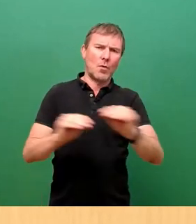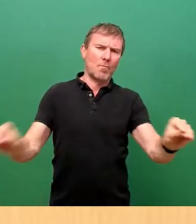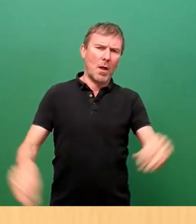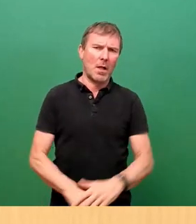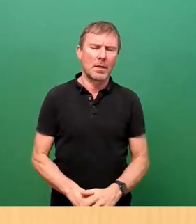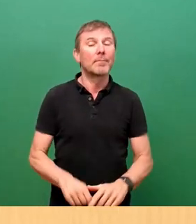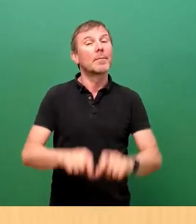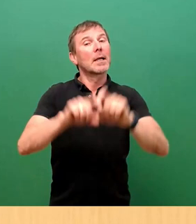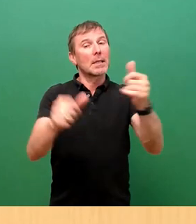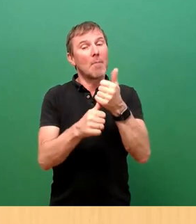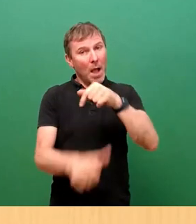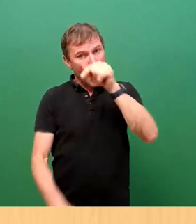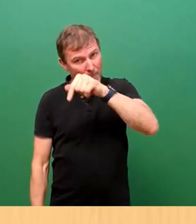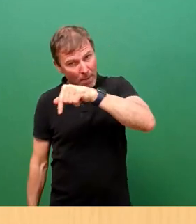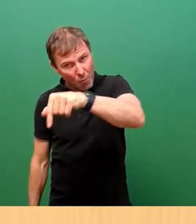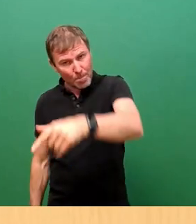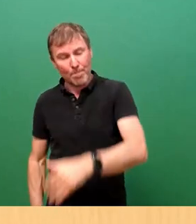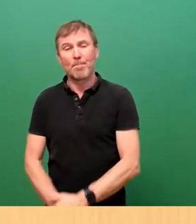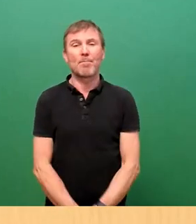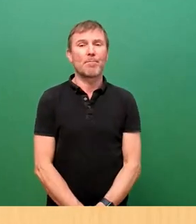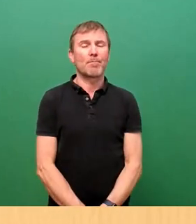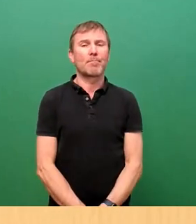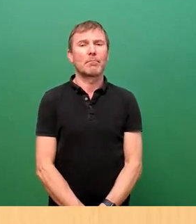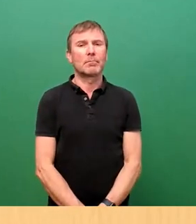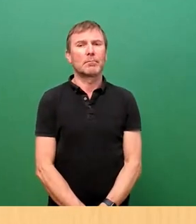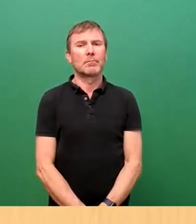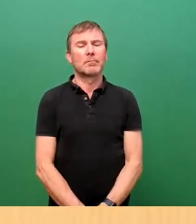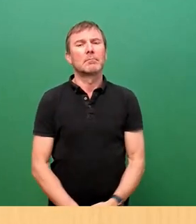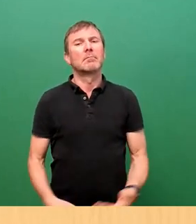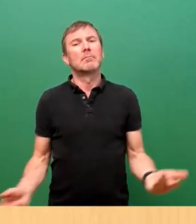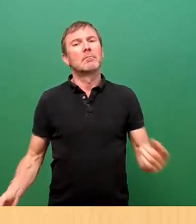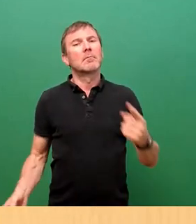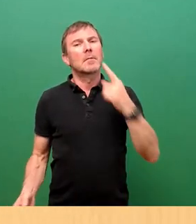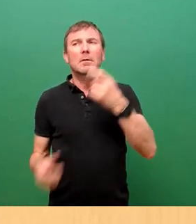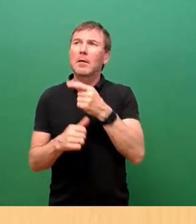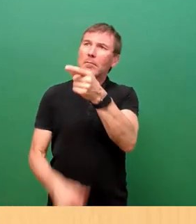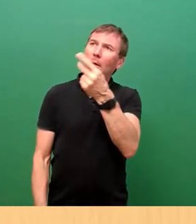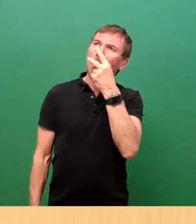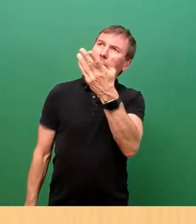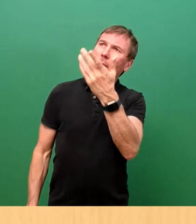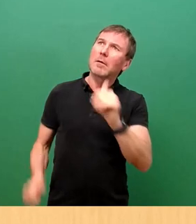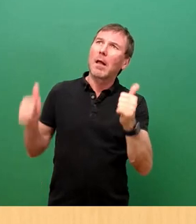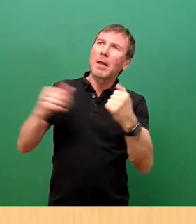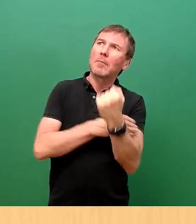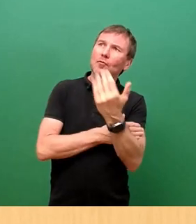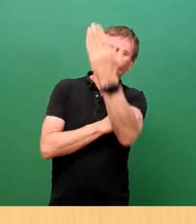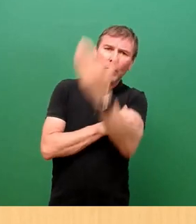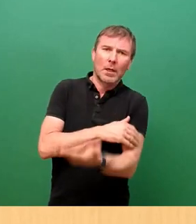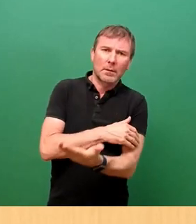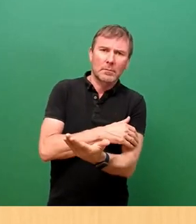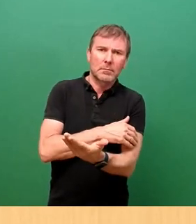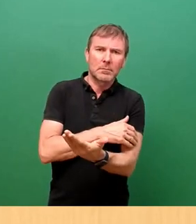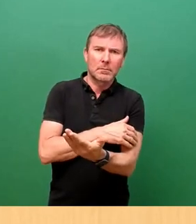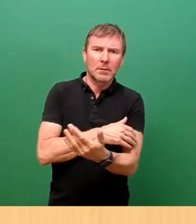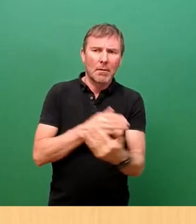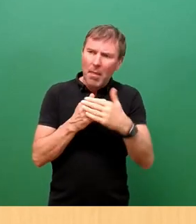Bäume ist zu sagen, dass, wenn man sich die Vitalität der Bäume anguckt und die Lage in unmittelbarer